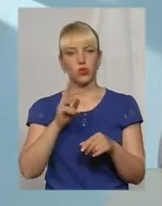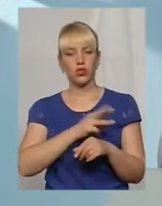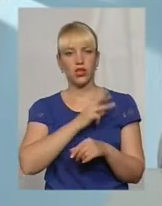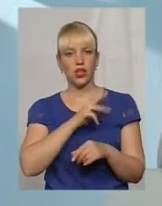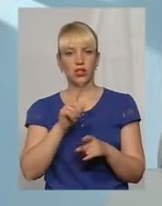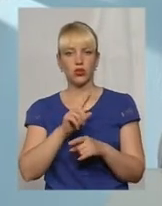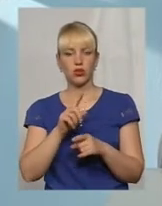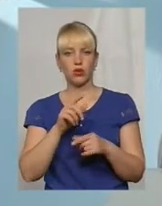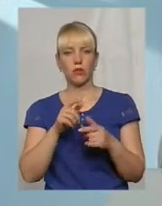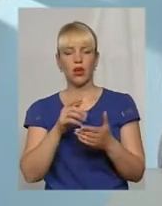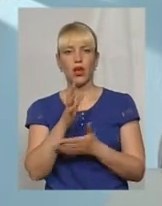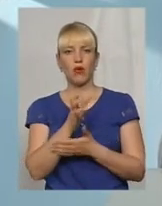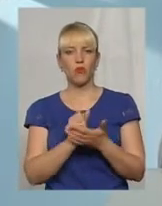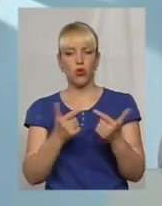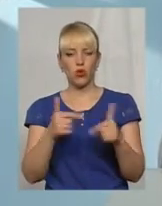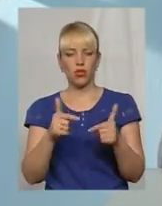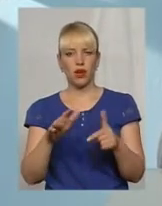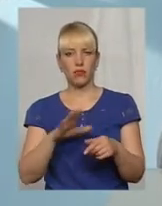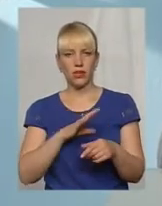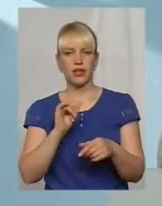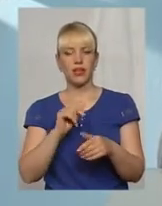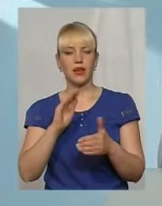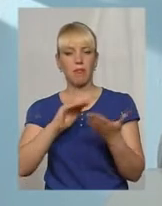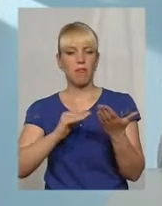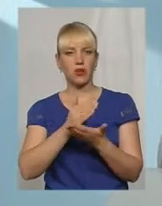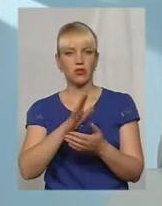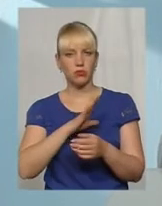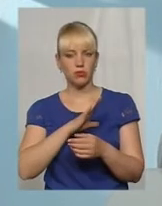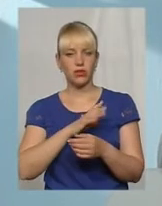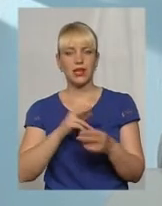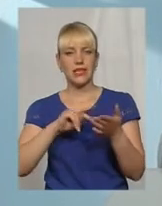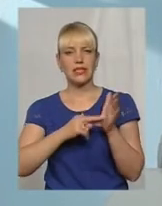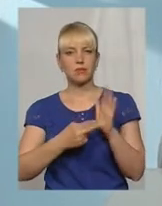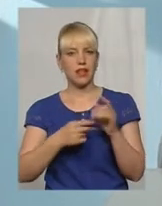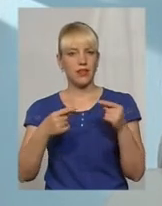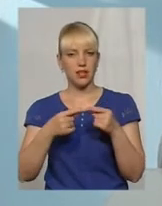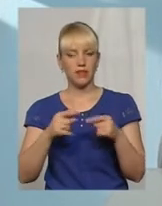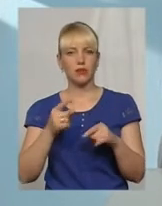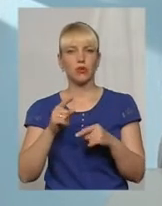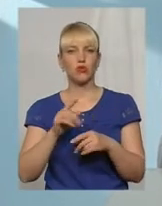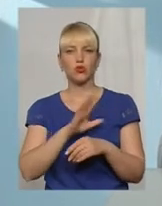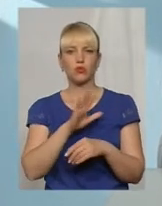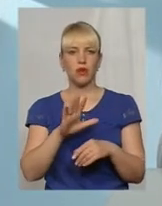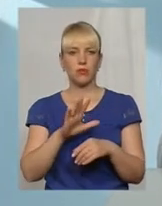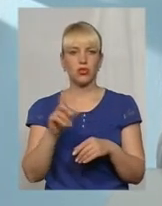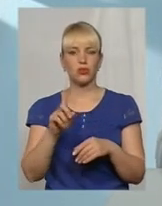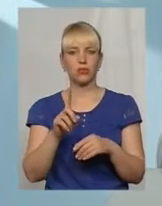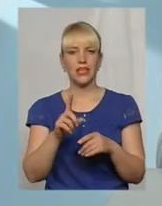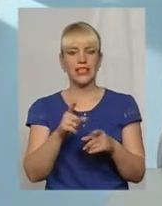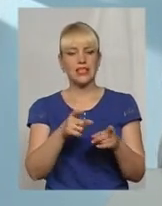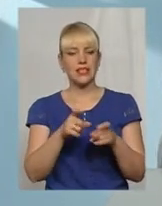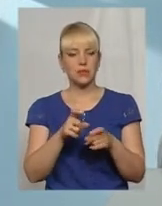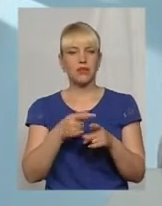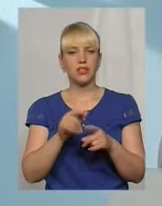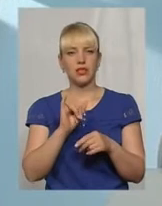все-таки брони отели були, і маршрут був спланирован, щоб це не було причиною для того, щоб зацепитися і чому-то